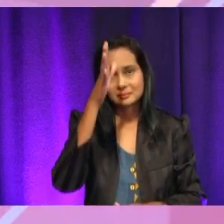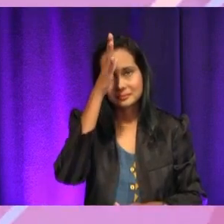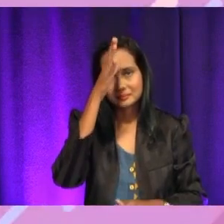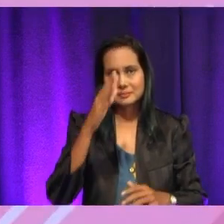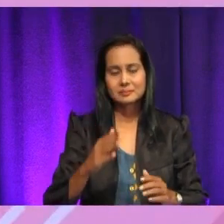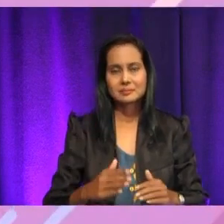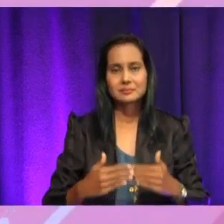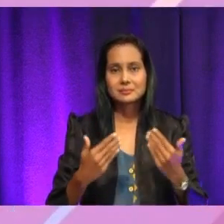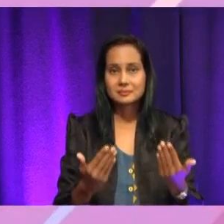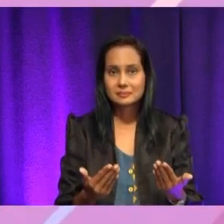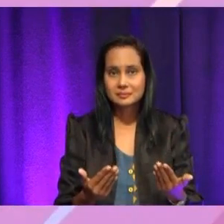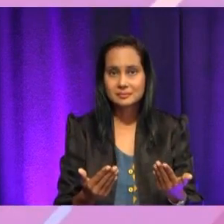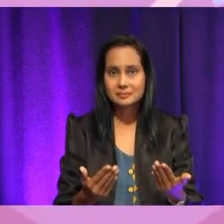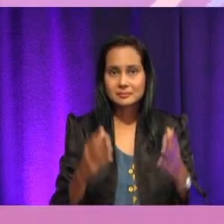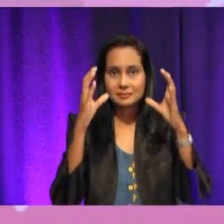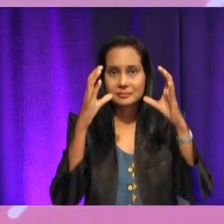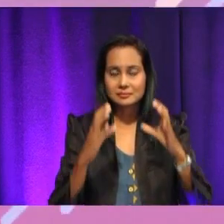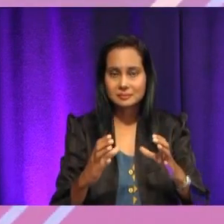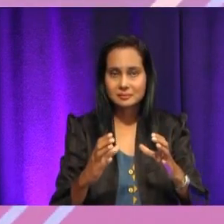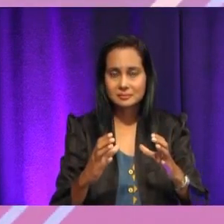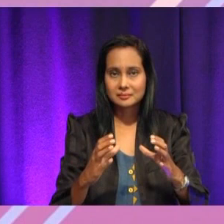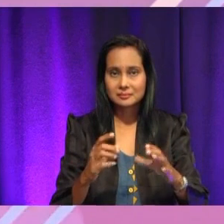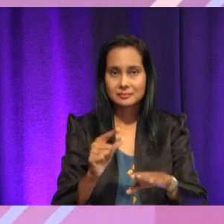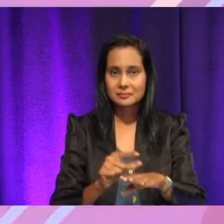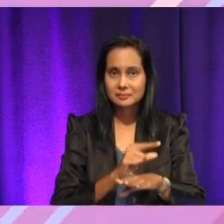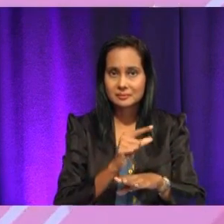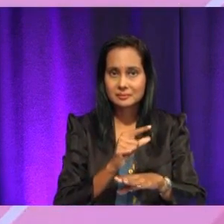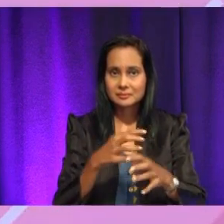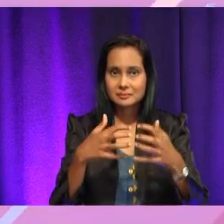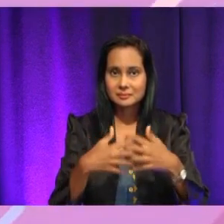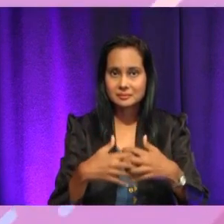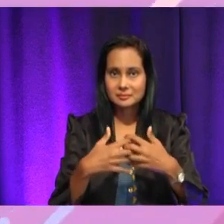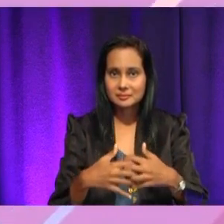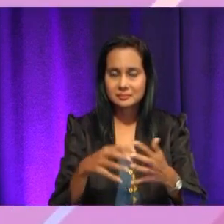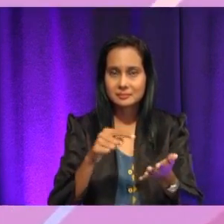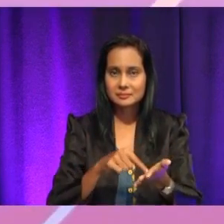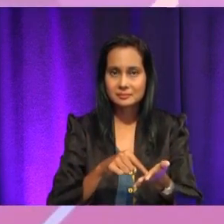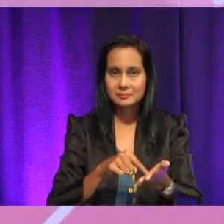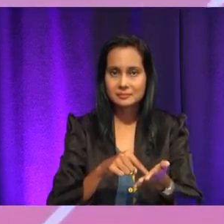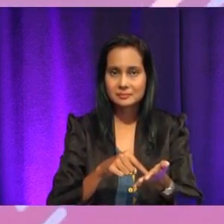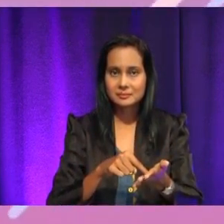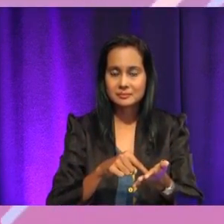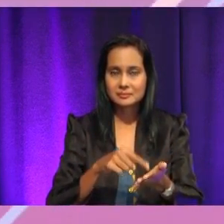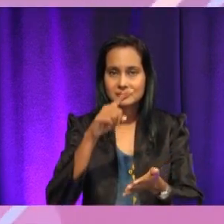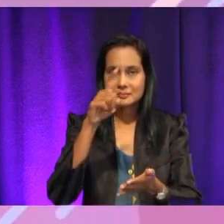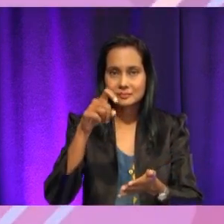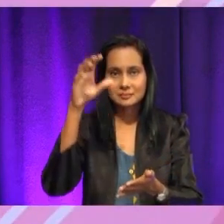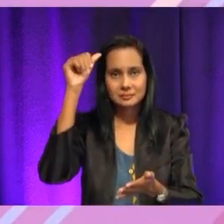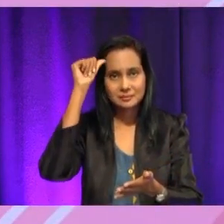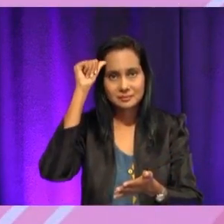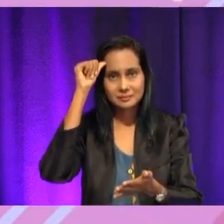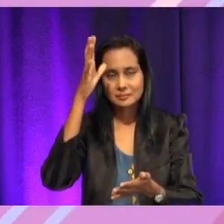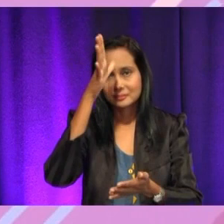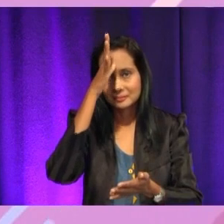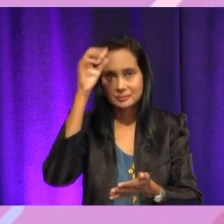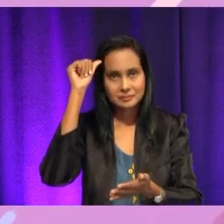Ayah, bagaimanakah cara menggunakan mesin-mesin ini? Tanya Amran. Bapa Amran